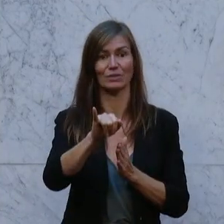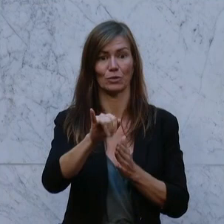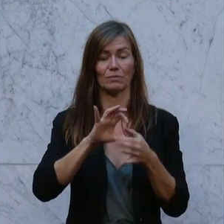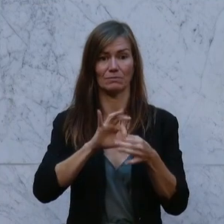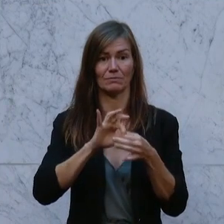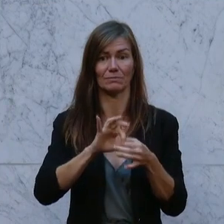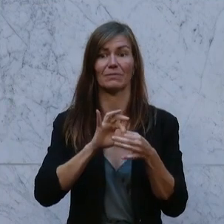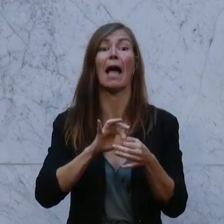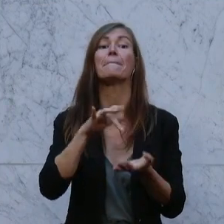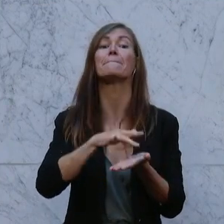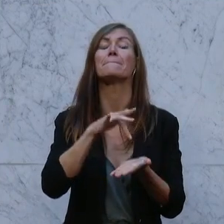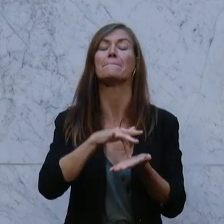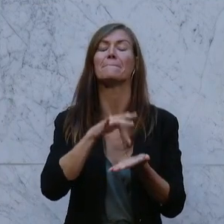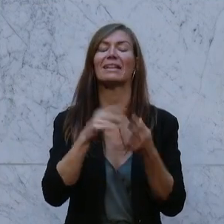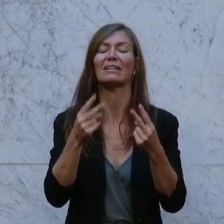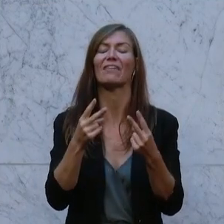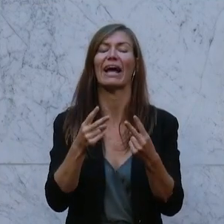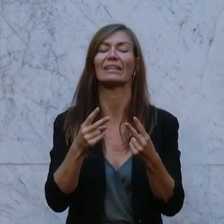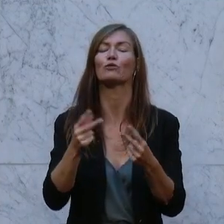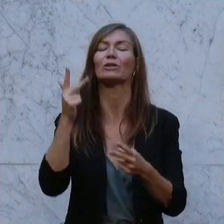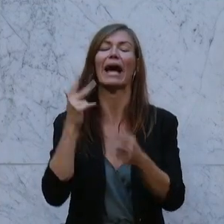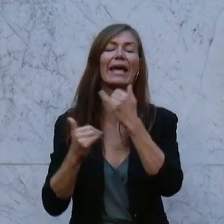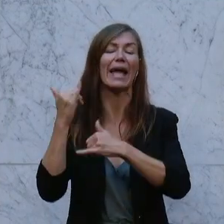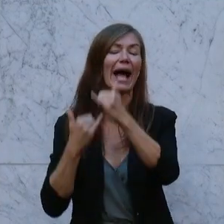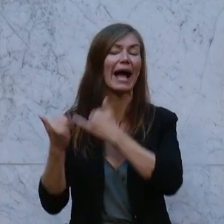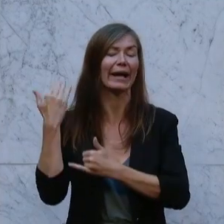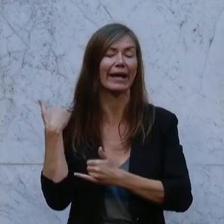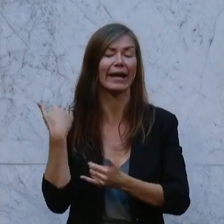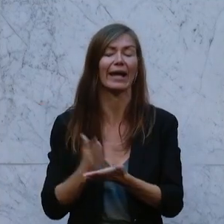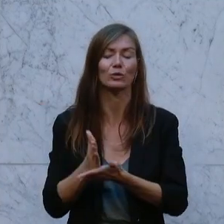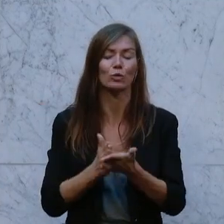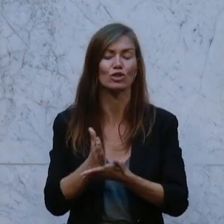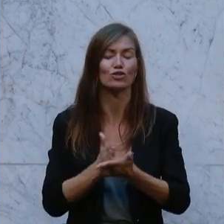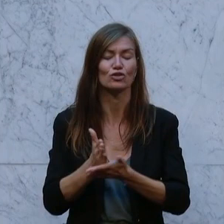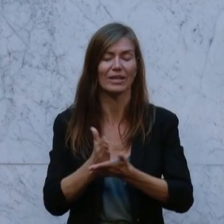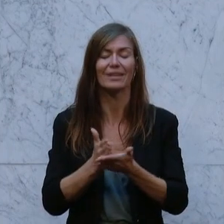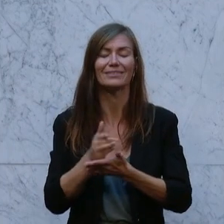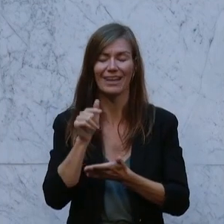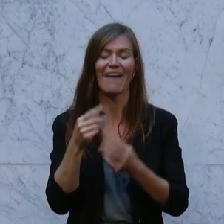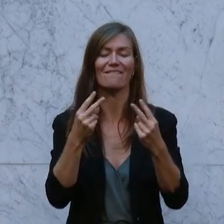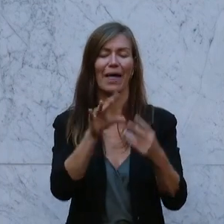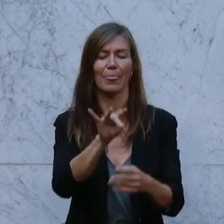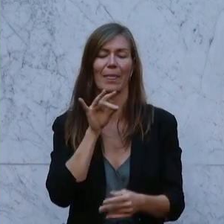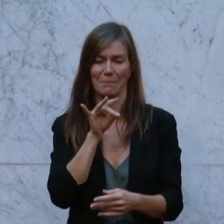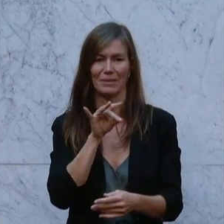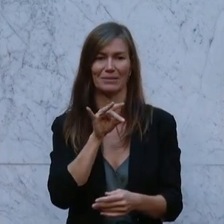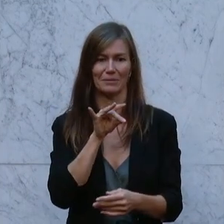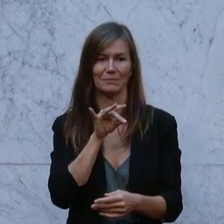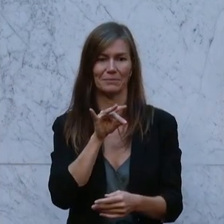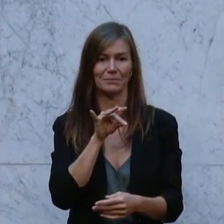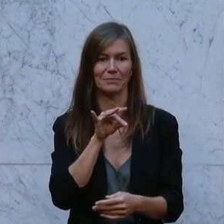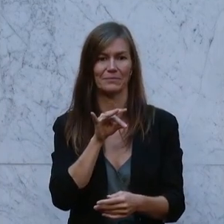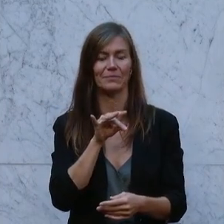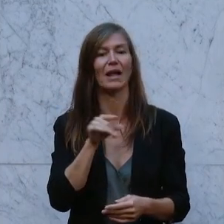künftig der Mittelwert der Teuerung der vergangenen drei Jahre herangezogen wird. Und Fiskalratspräsident Badelt hat schon in einer ersten